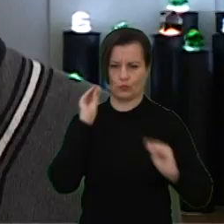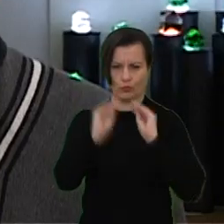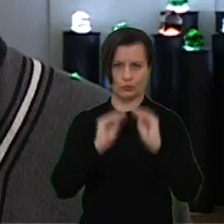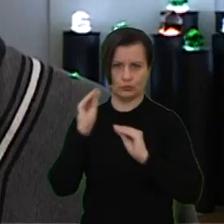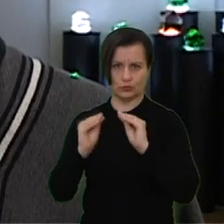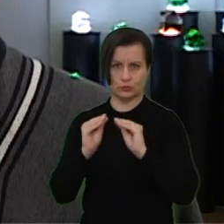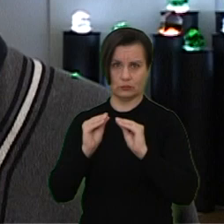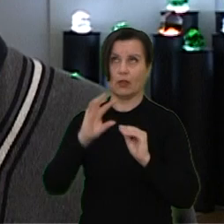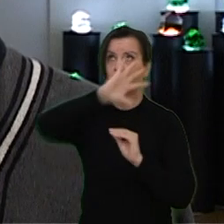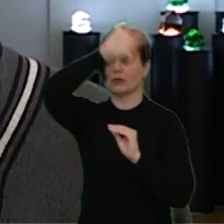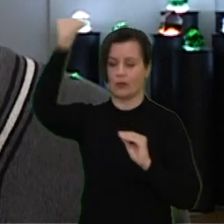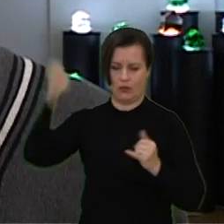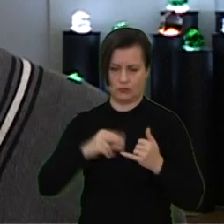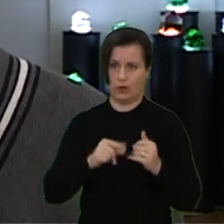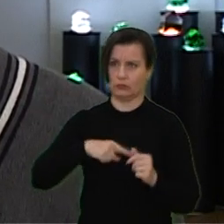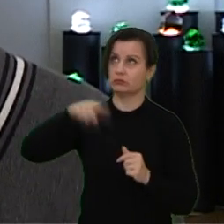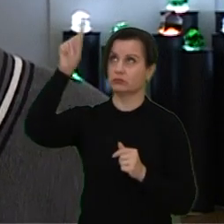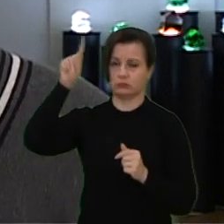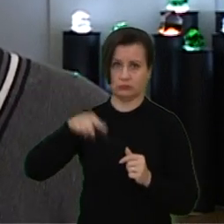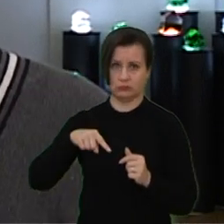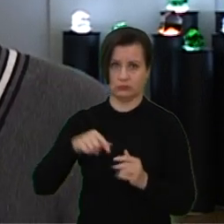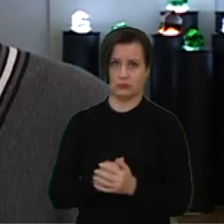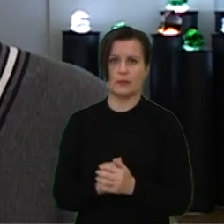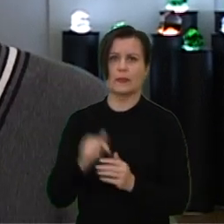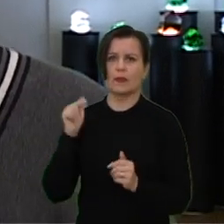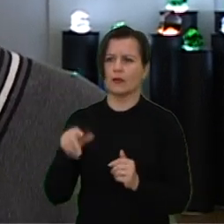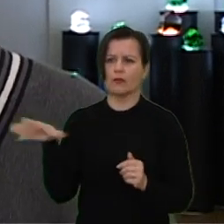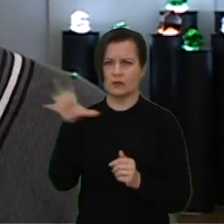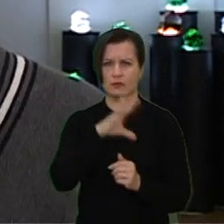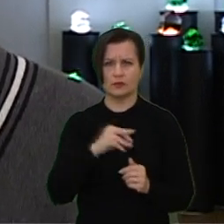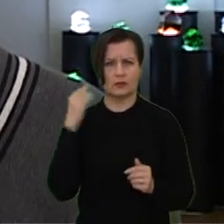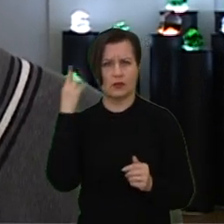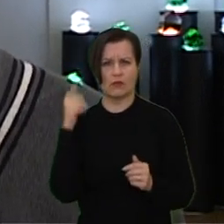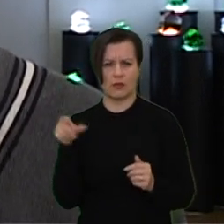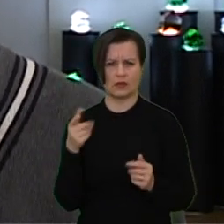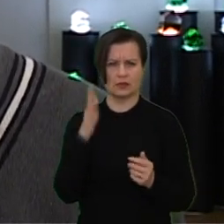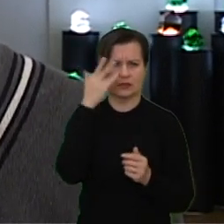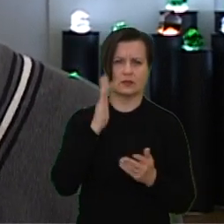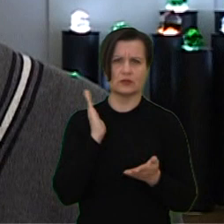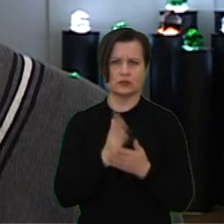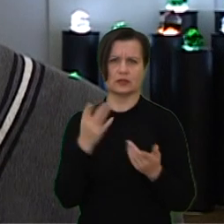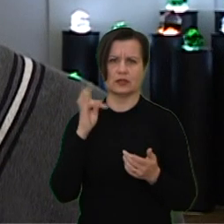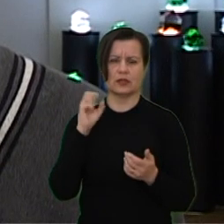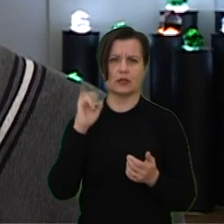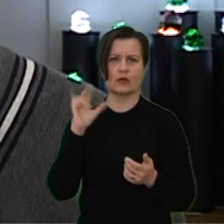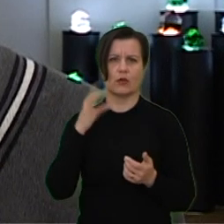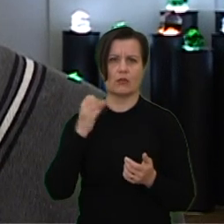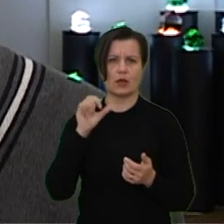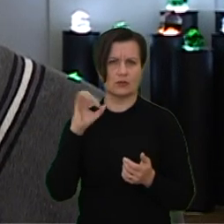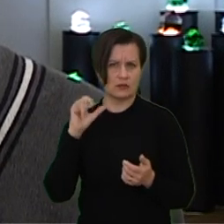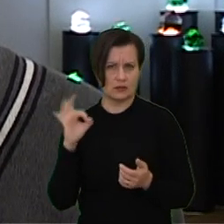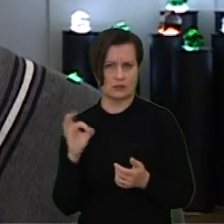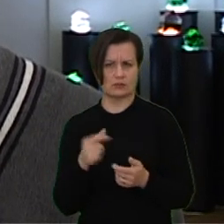kompoziciją tarp dangaus ir žemės. O visi prate, kad stiklas yra taiko masės, ar ten